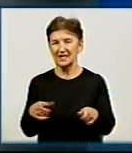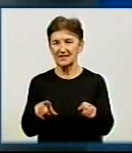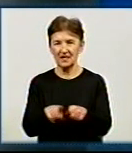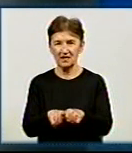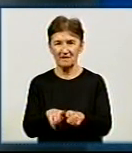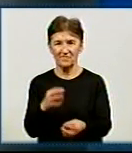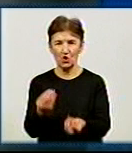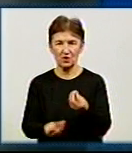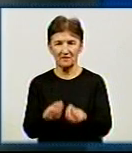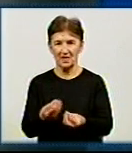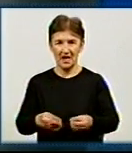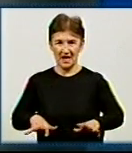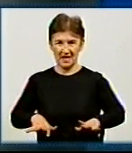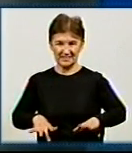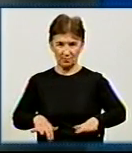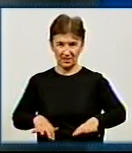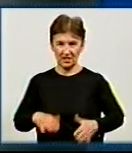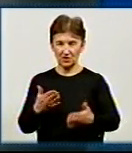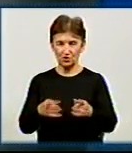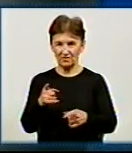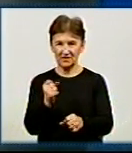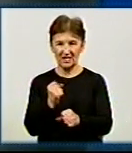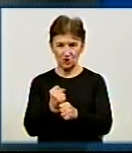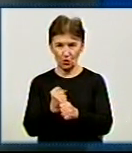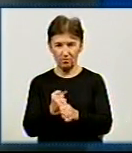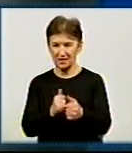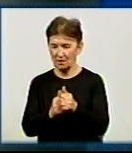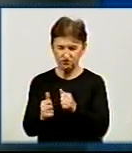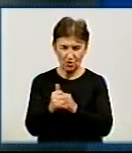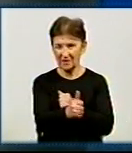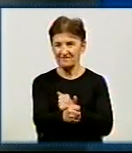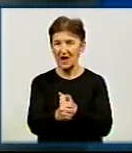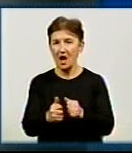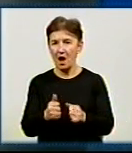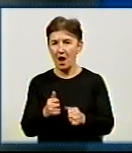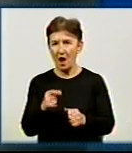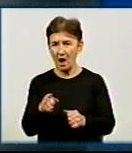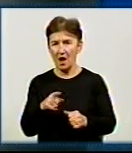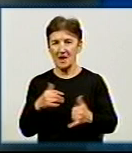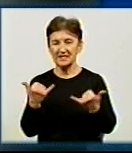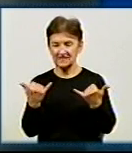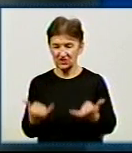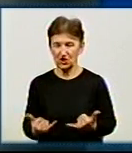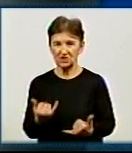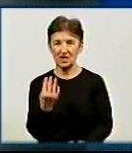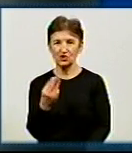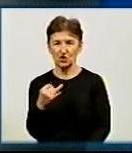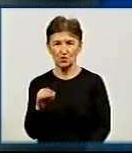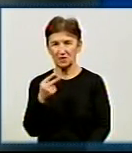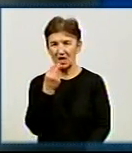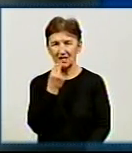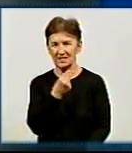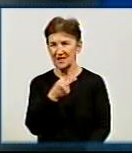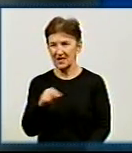ігрових, може бути тренер зірки, якщо вони зроблять прорив, і ми вирішимо, що Олександрія так, але зараз Шаран, він ще й признаний кращим.